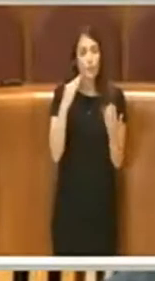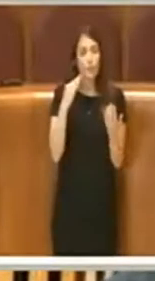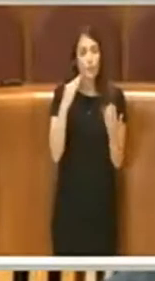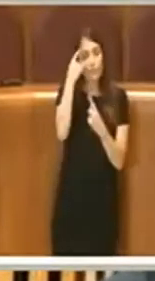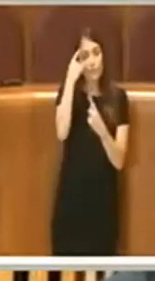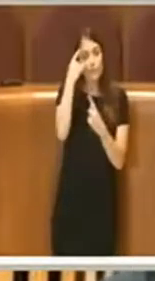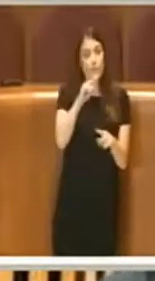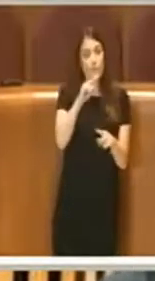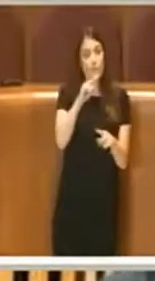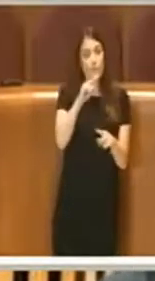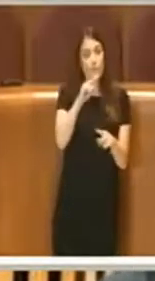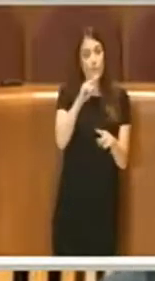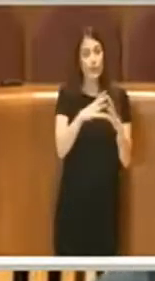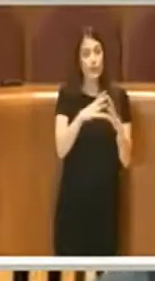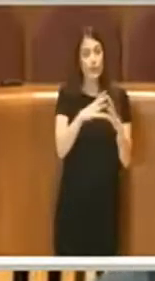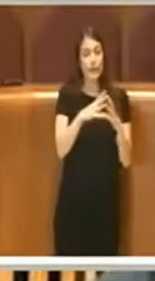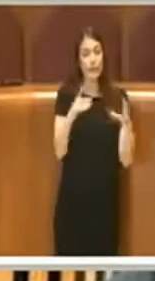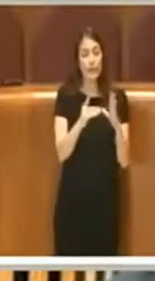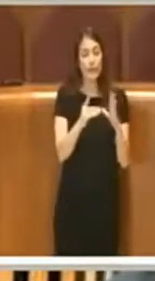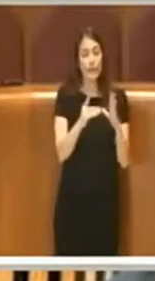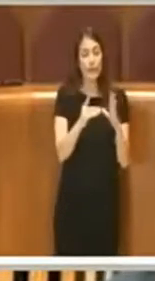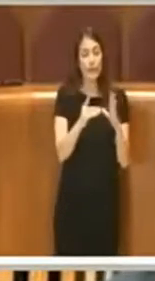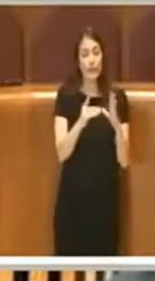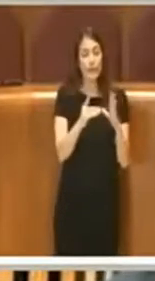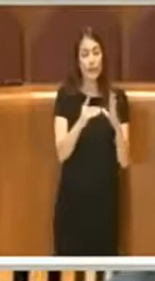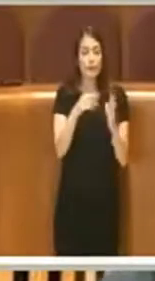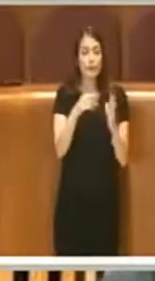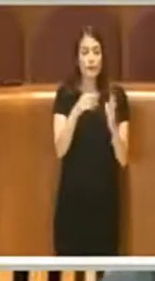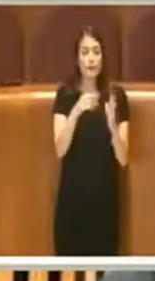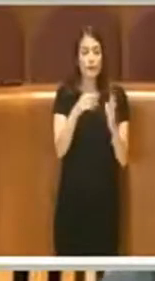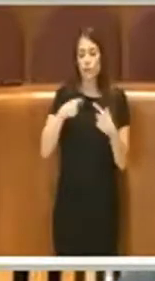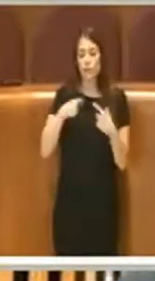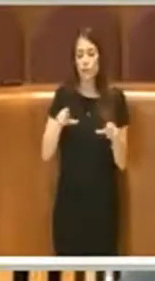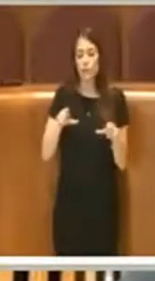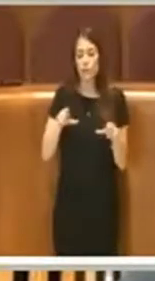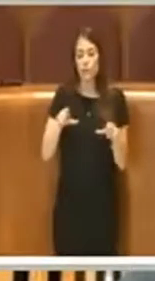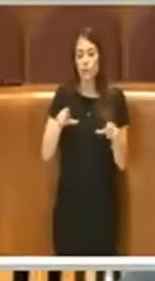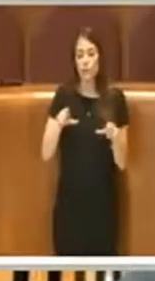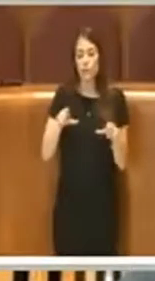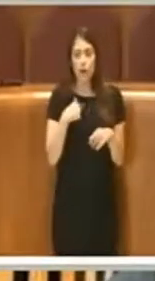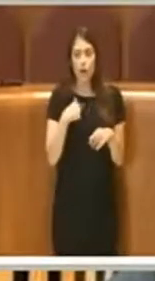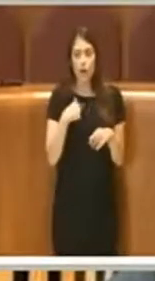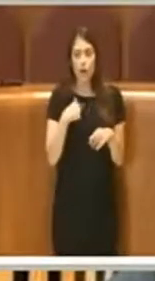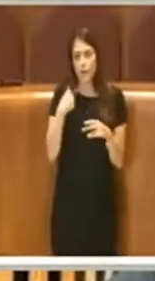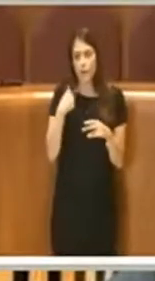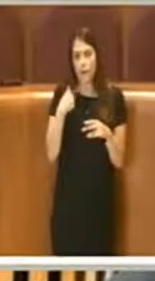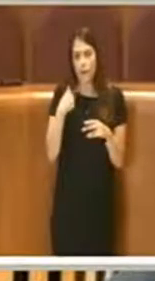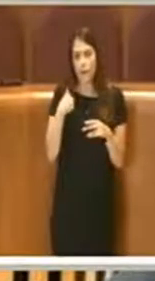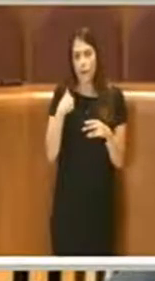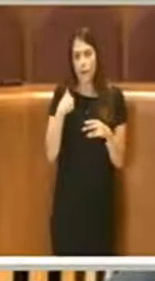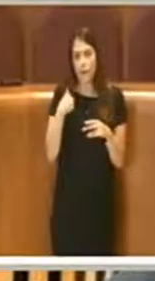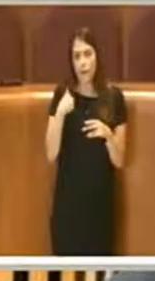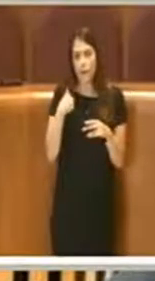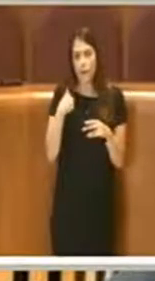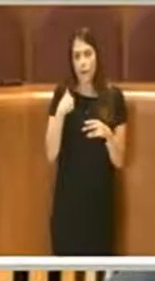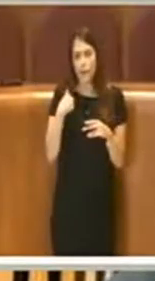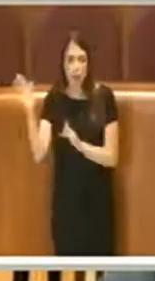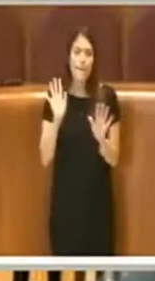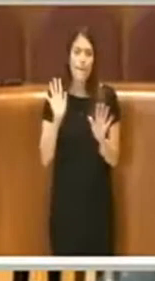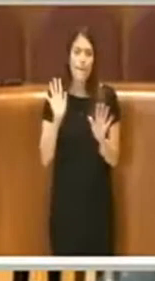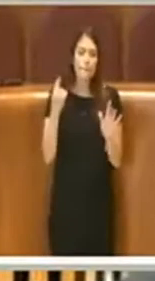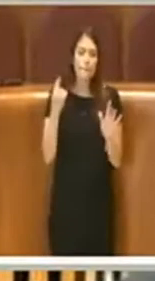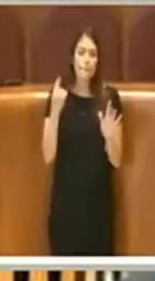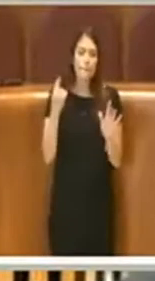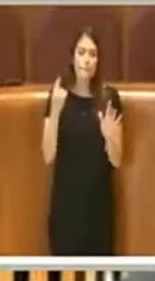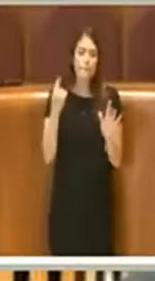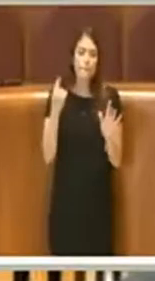dipartimentale, quindi impianto di rilevanza cittadina. È stato detto molto altro e su questo